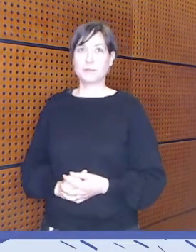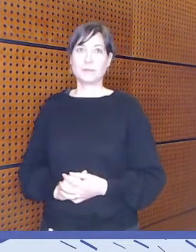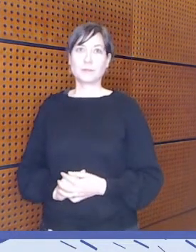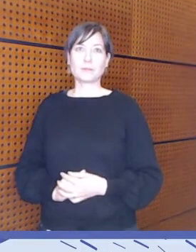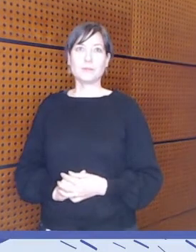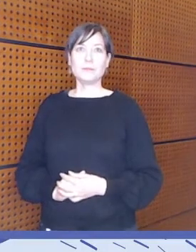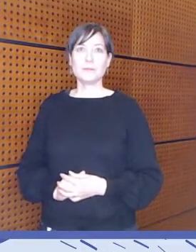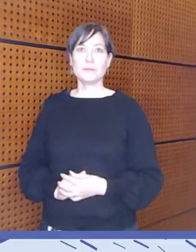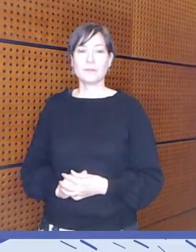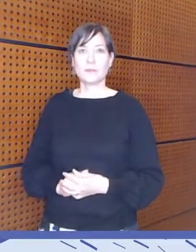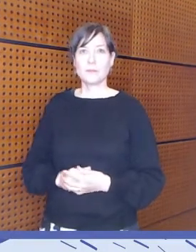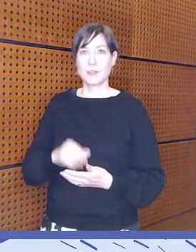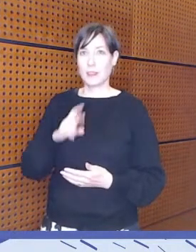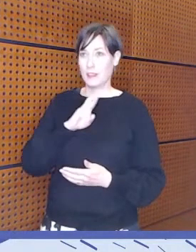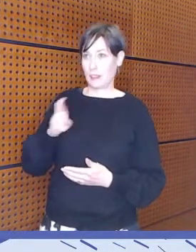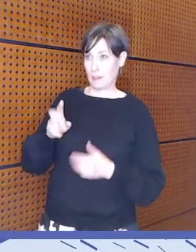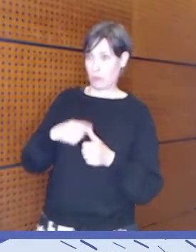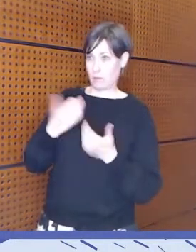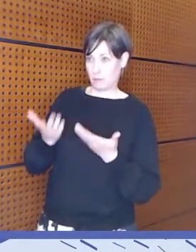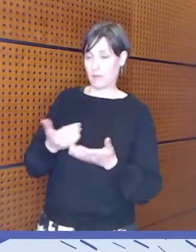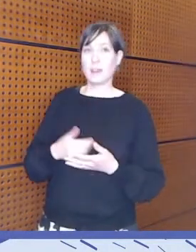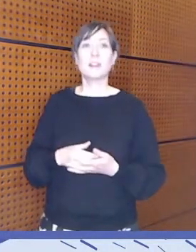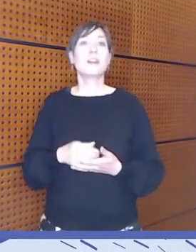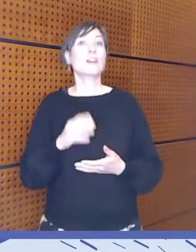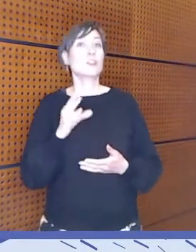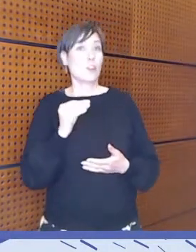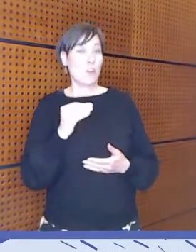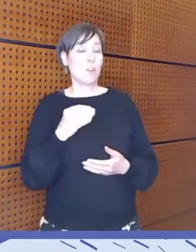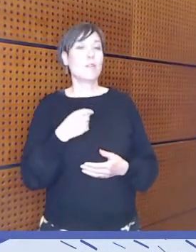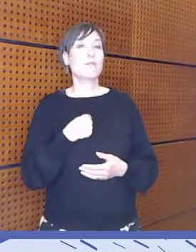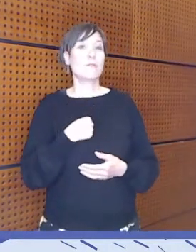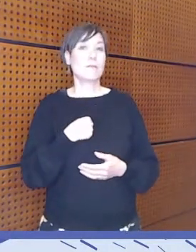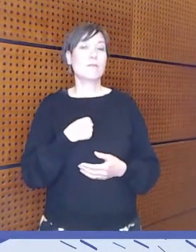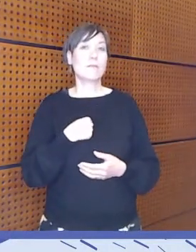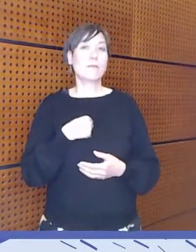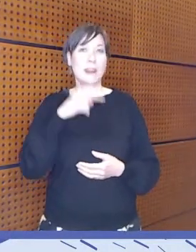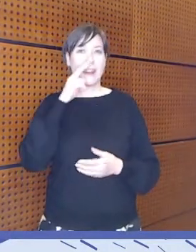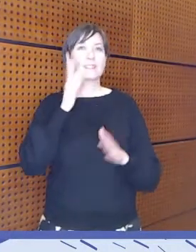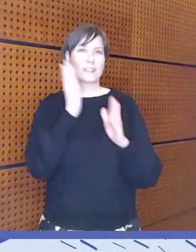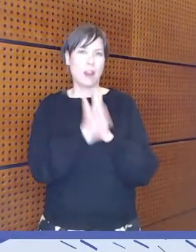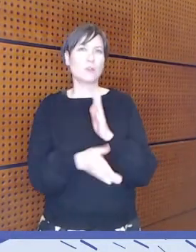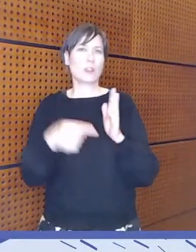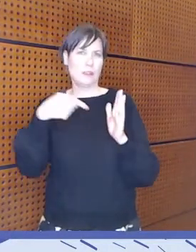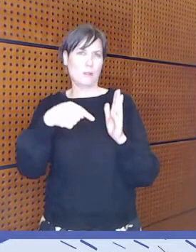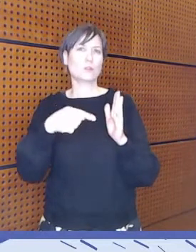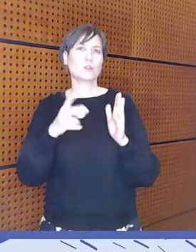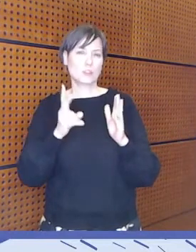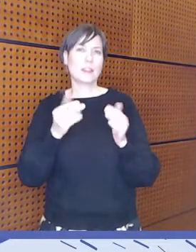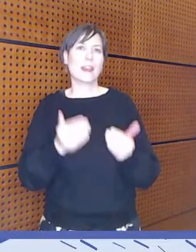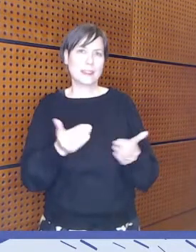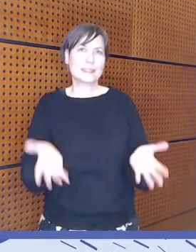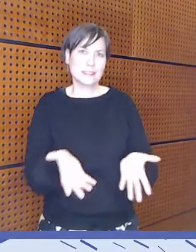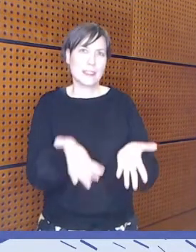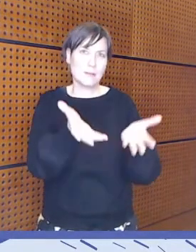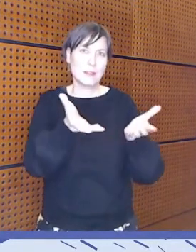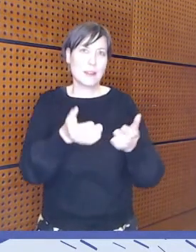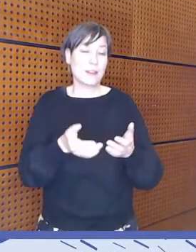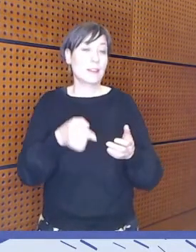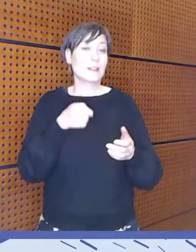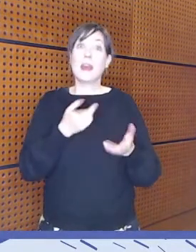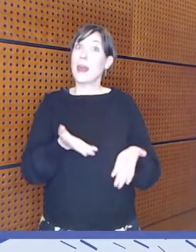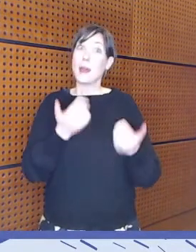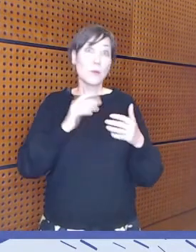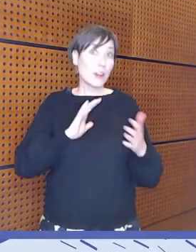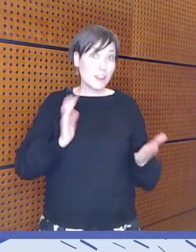Riika, aloita vaan. Joo, kiitos. No itse näkisin, että tietenkin sen saavutettavuuden edistäminen edelleen, se ei ole mitenkään helppoa.